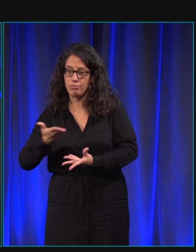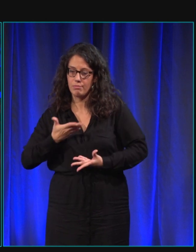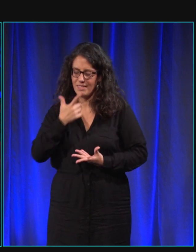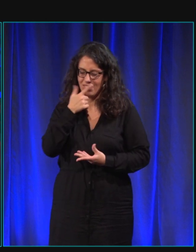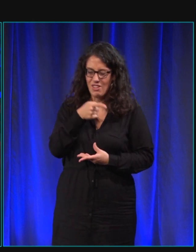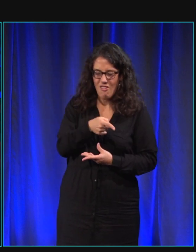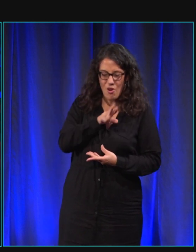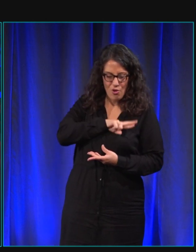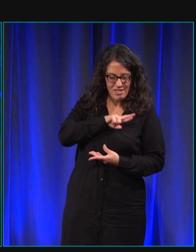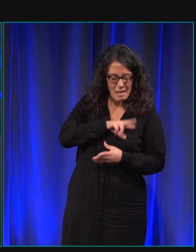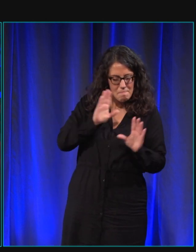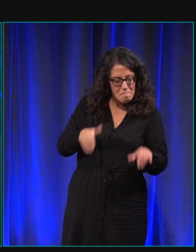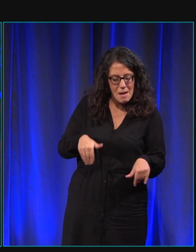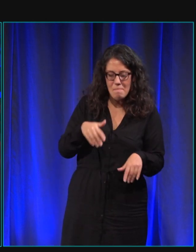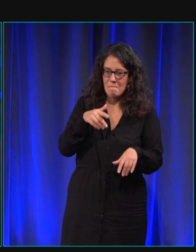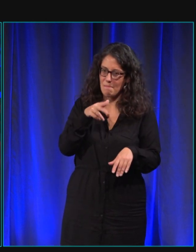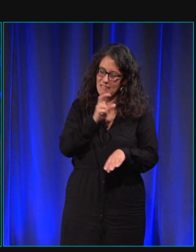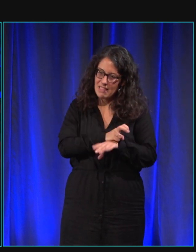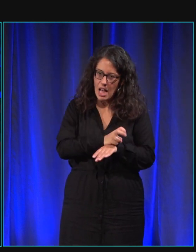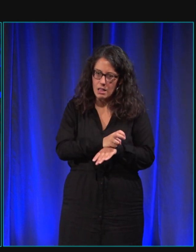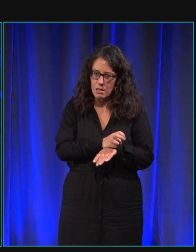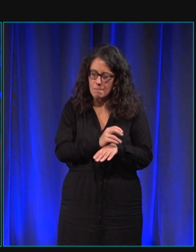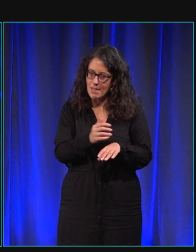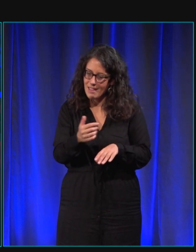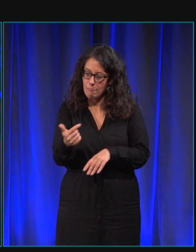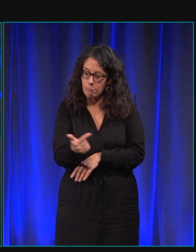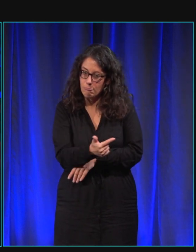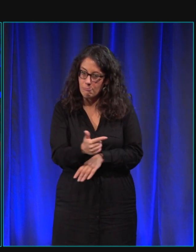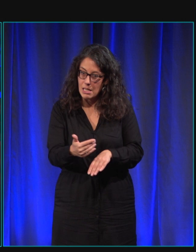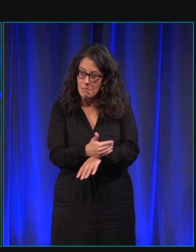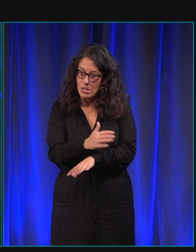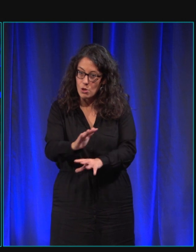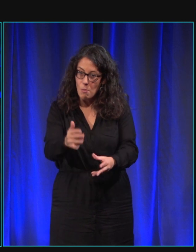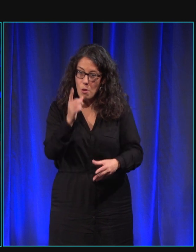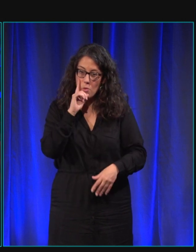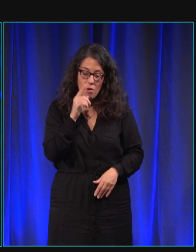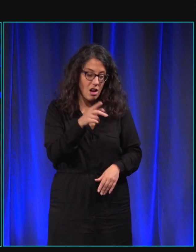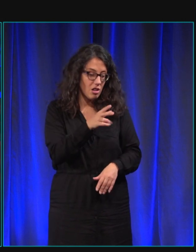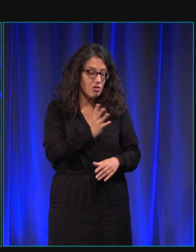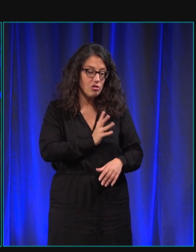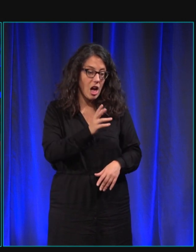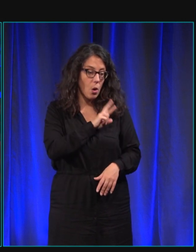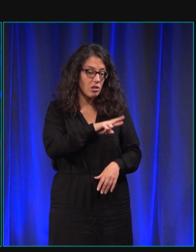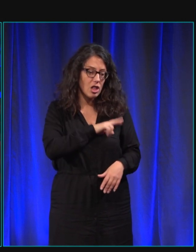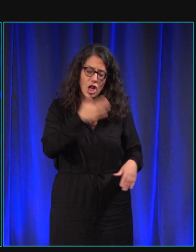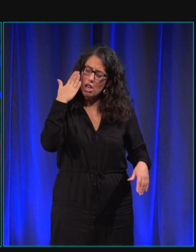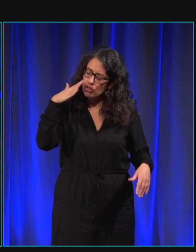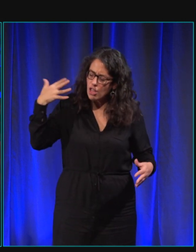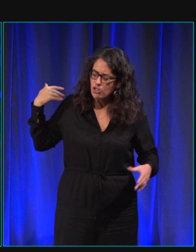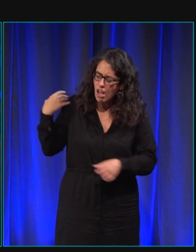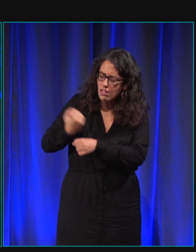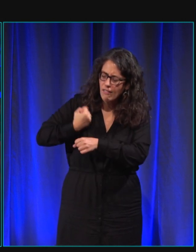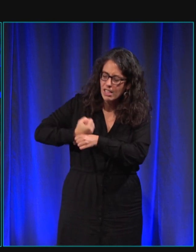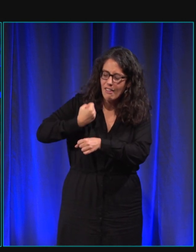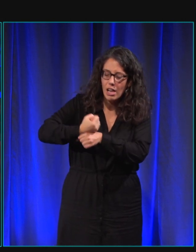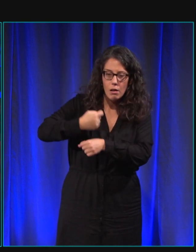comment ça se passe entre votre chien retraité qui sait qu'il a travaillé donc qui sait qu'il connaît encore les ordres